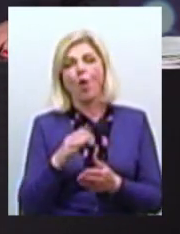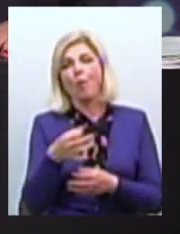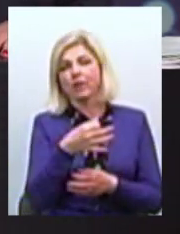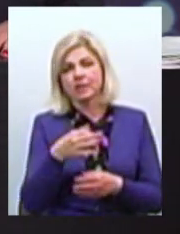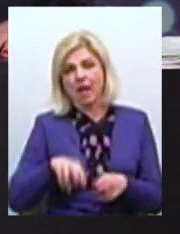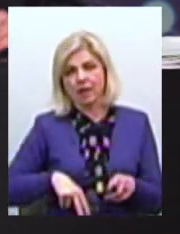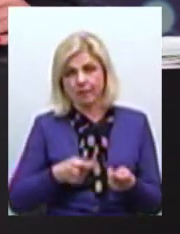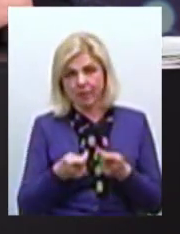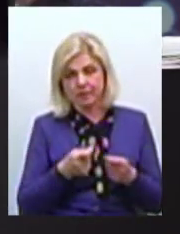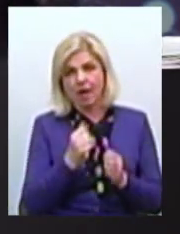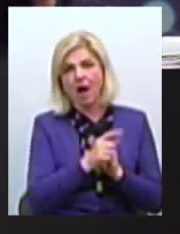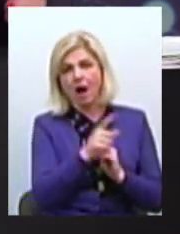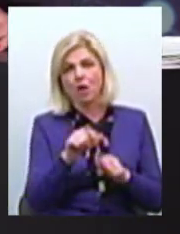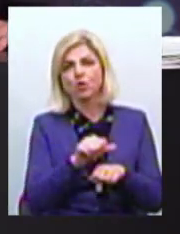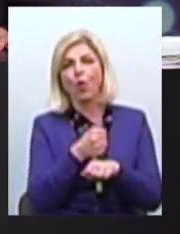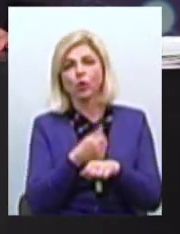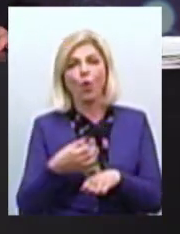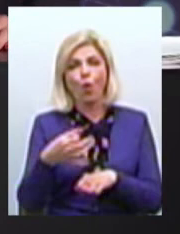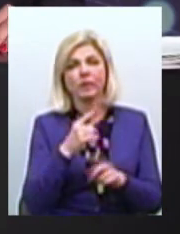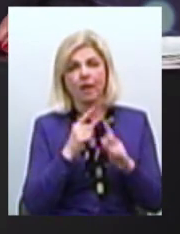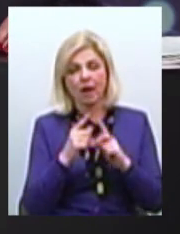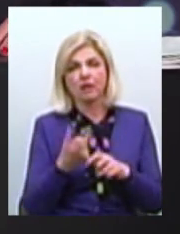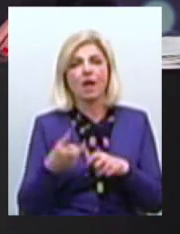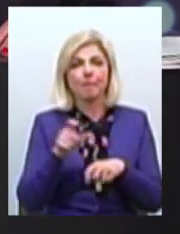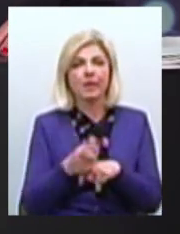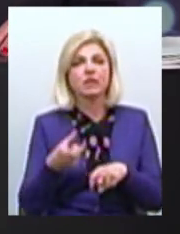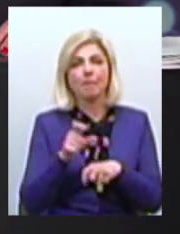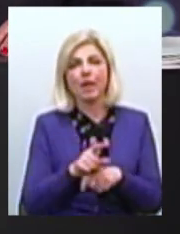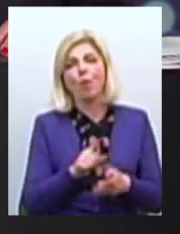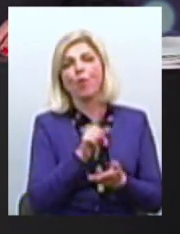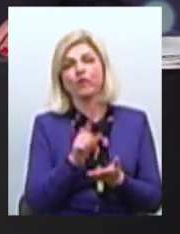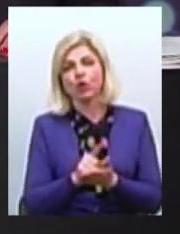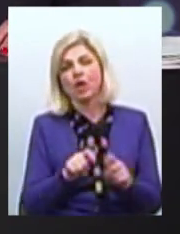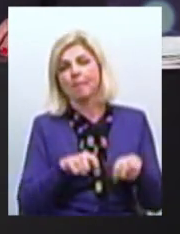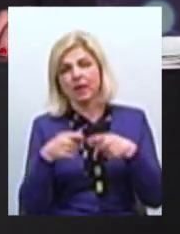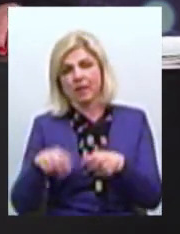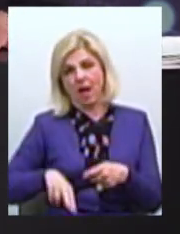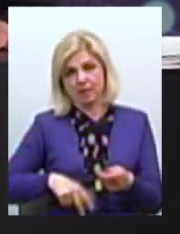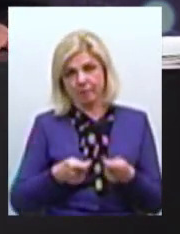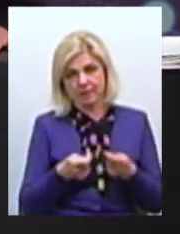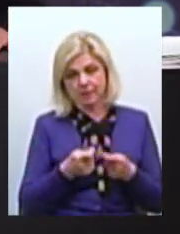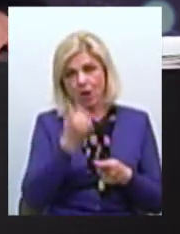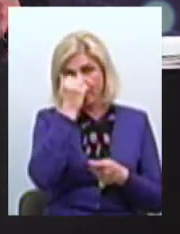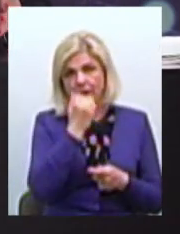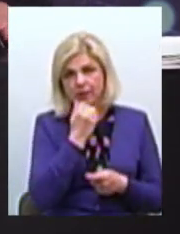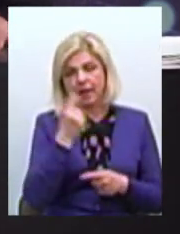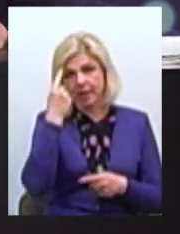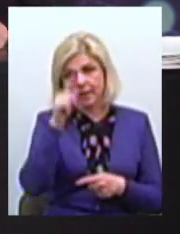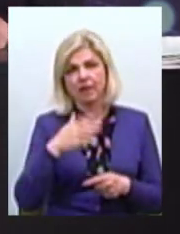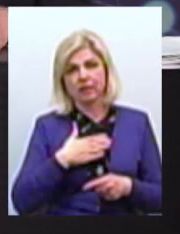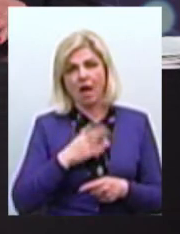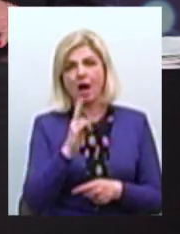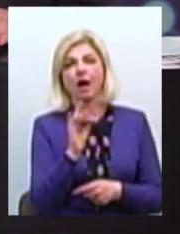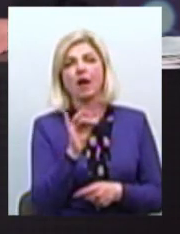І кожен попередній Голова обласної ради Ще більше і більше Повноважень Передавав адміністрації Тому завдяки Інціативи нашого краю